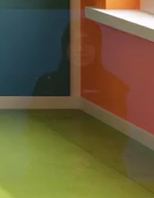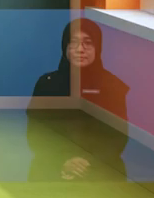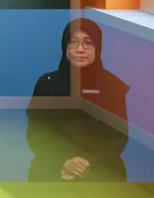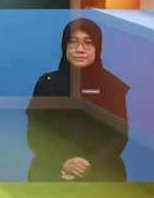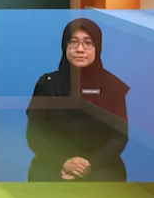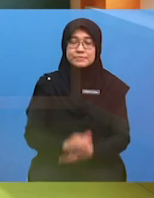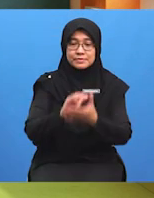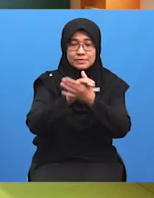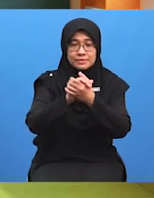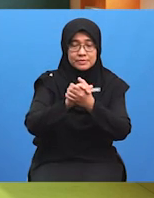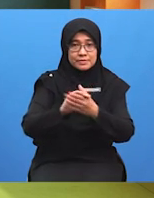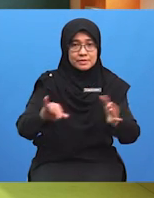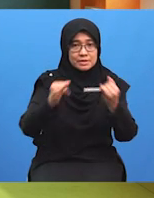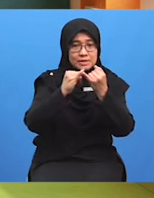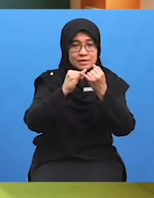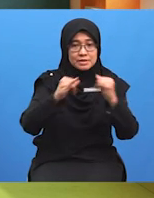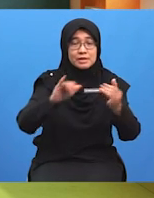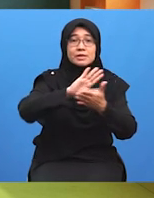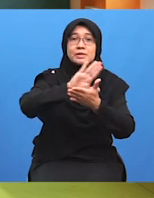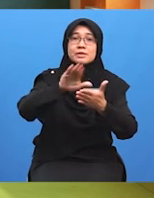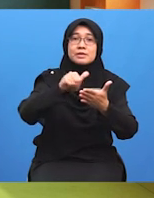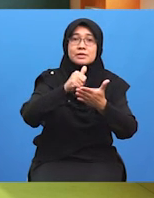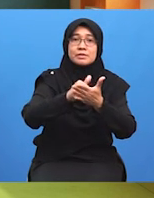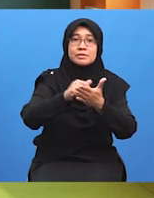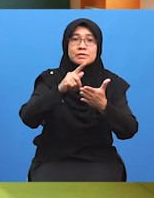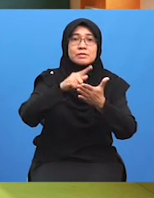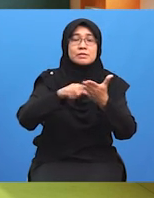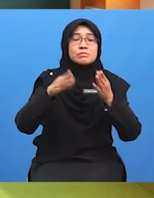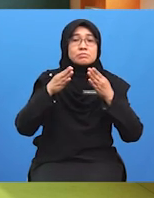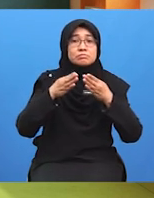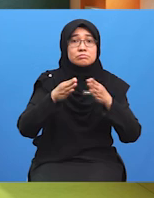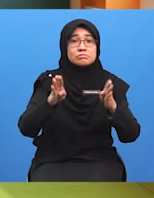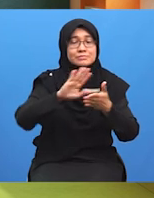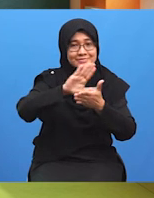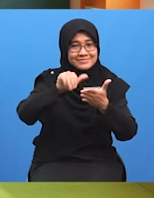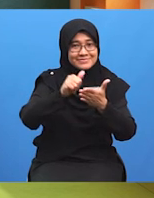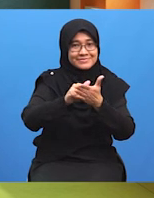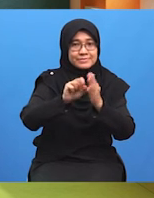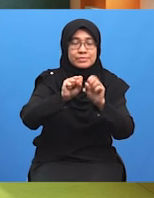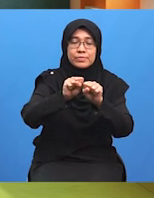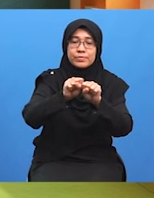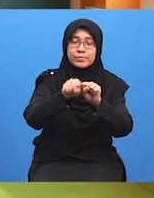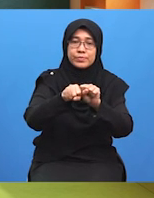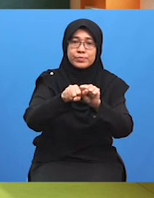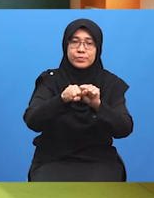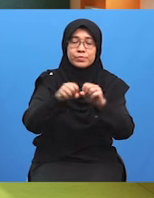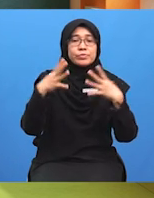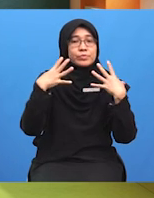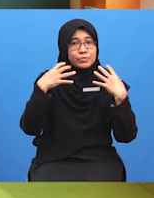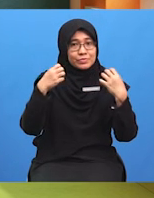Selamat sejahtera pelajar-pelajar, apa khabar semua? Semoga kamu sihat di luar sana.